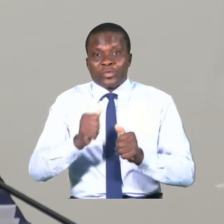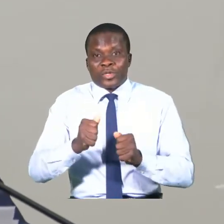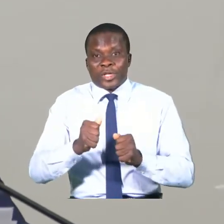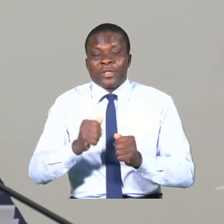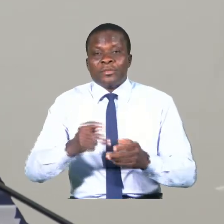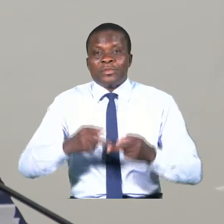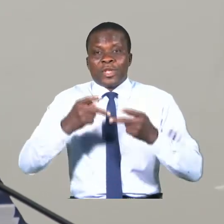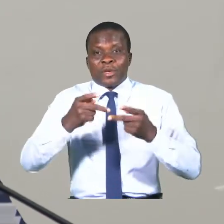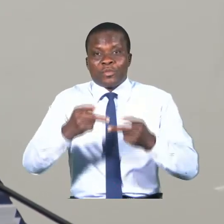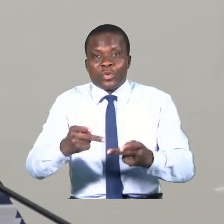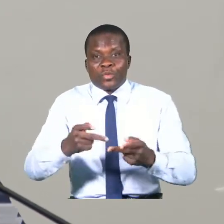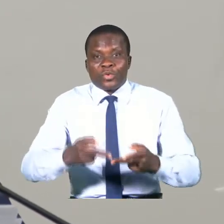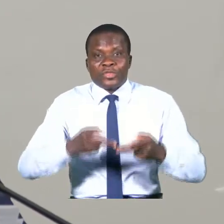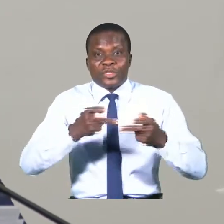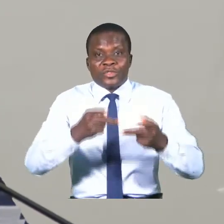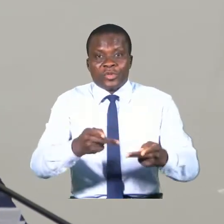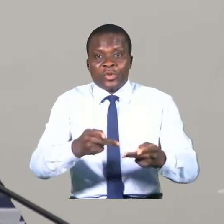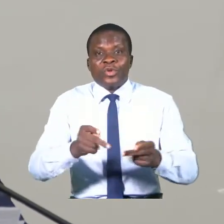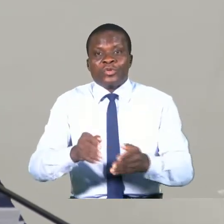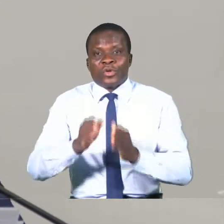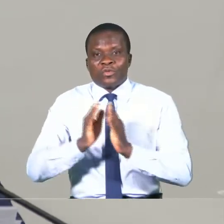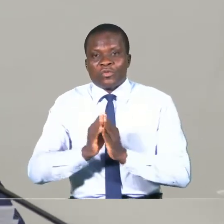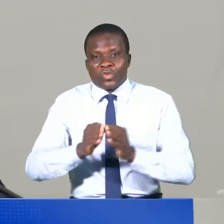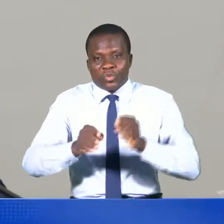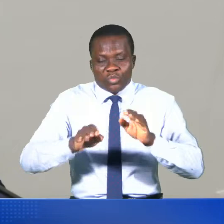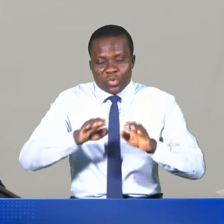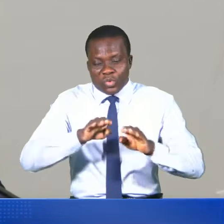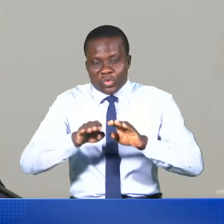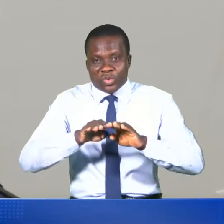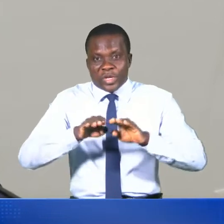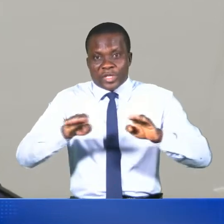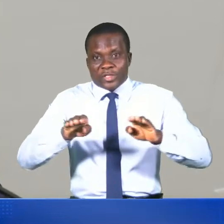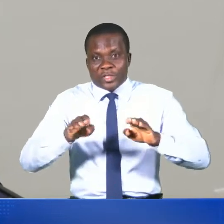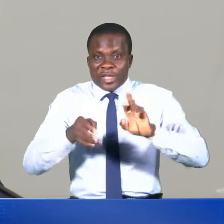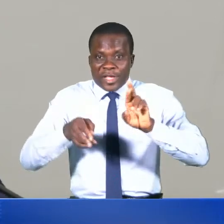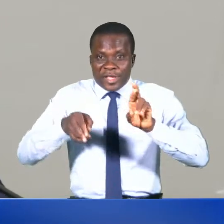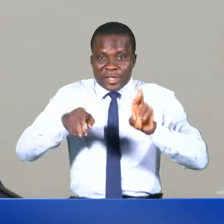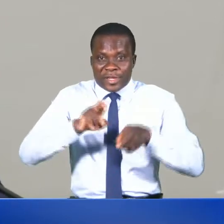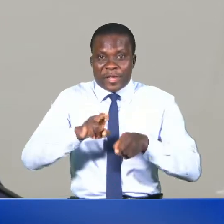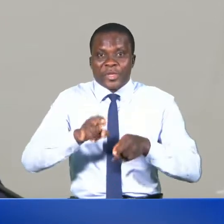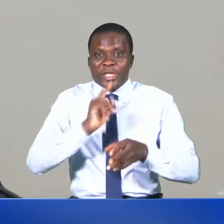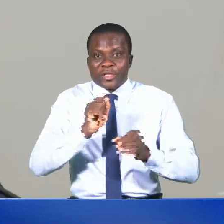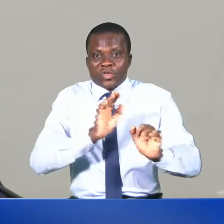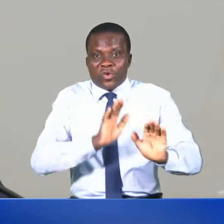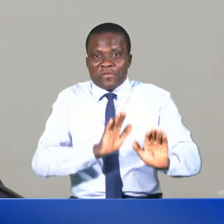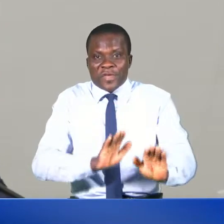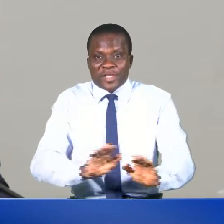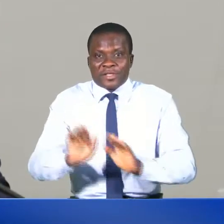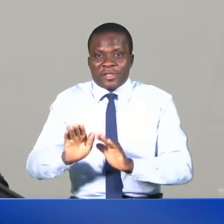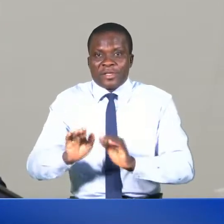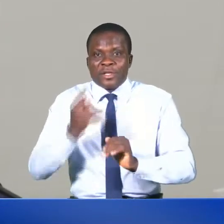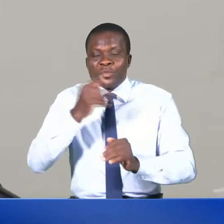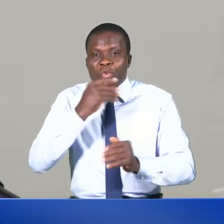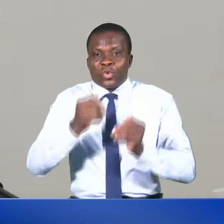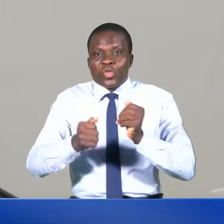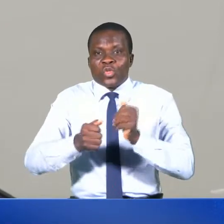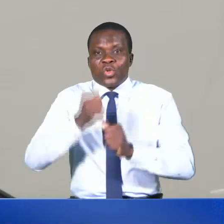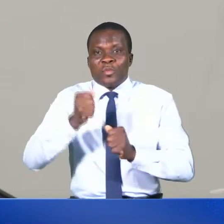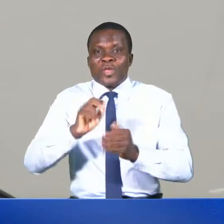propositions appropriées de réajustement, réaménagement seront faites pour de meilleurs